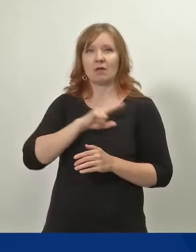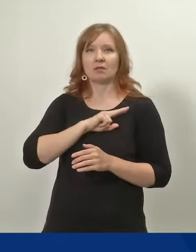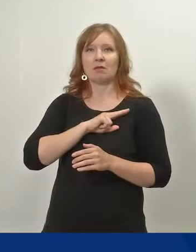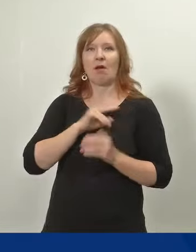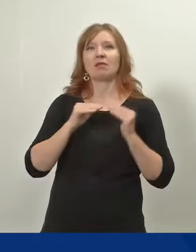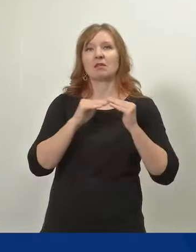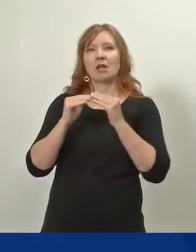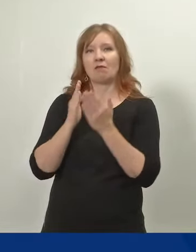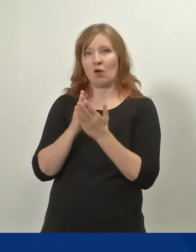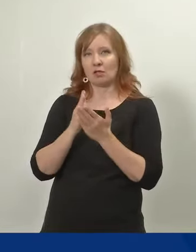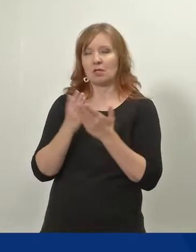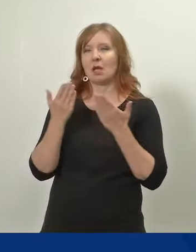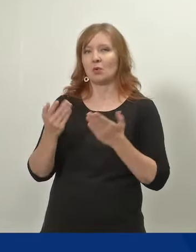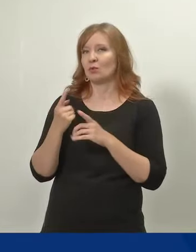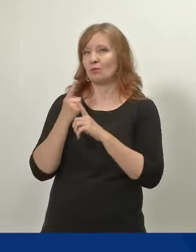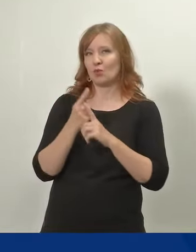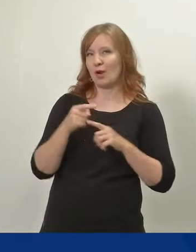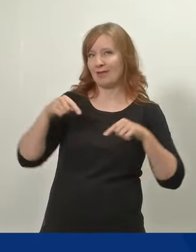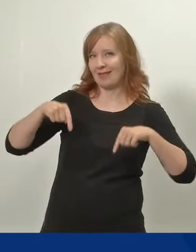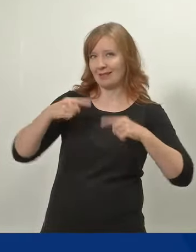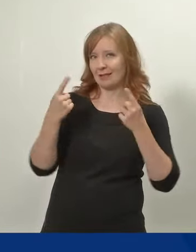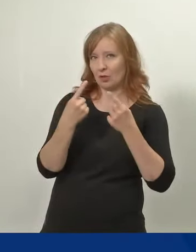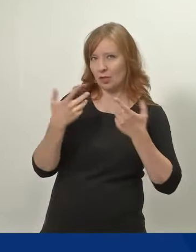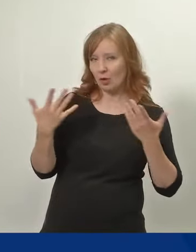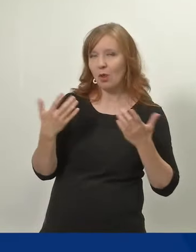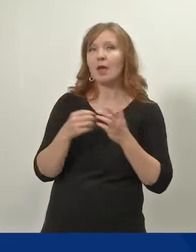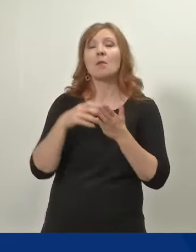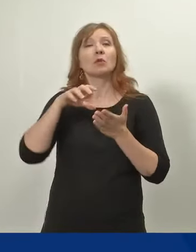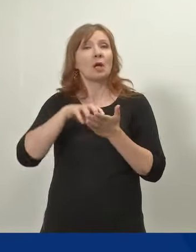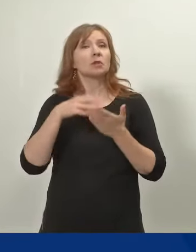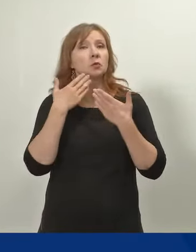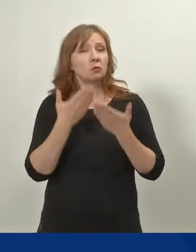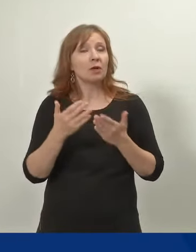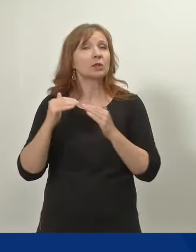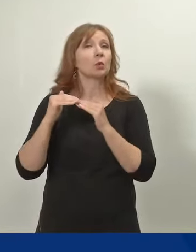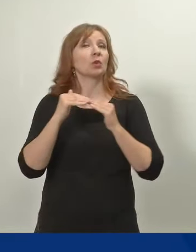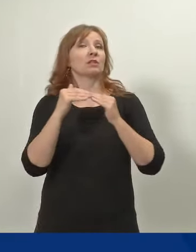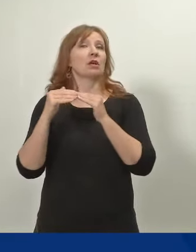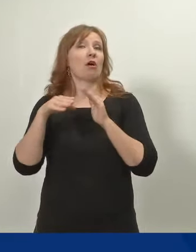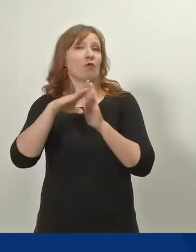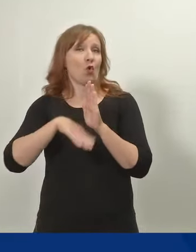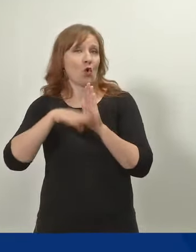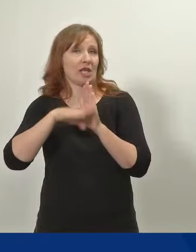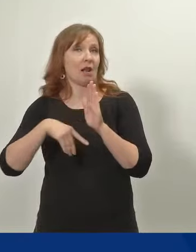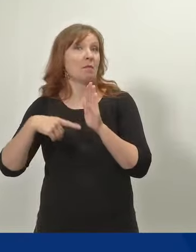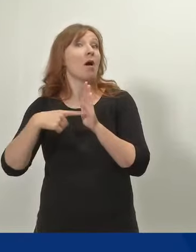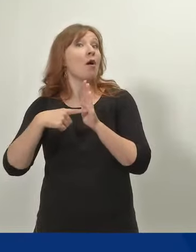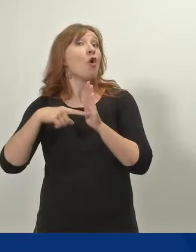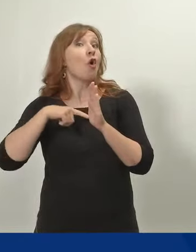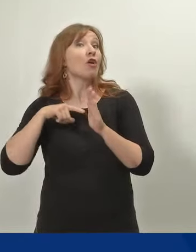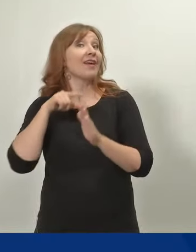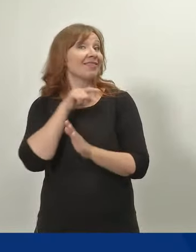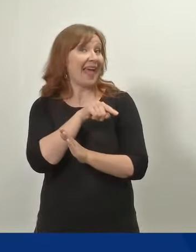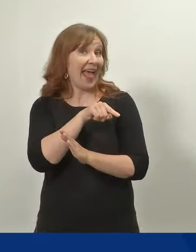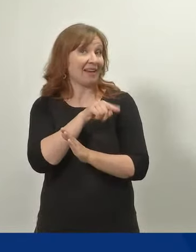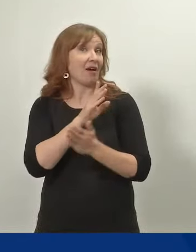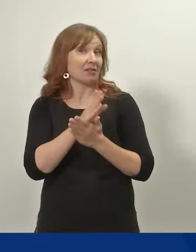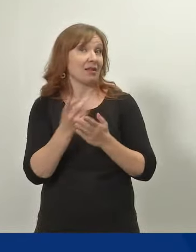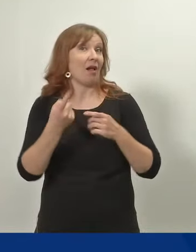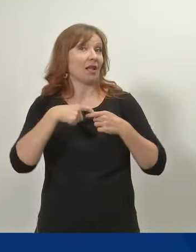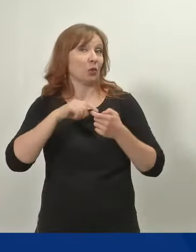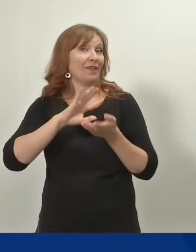läsnä, mutta hallitushan on hyväksynyt tasa-arvoohjelma ja siellä on myös tähän liittyviä kokonaisuuksia, ne varmasti